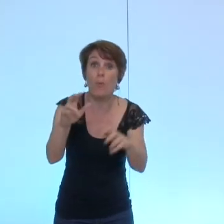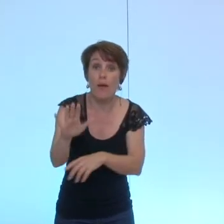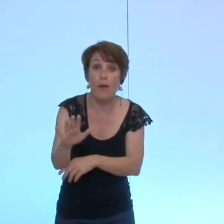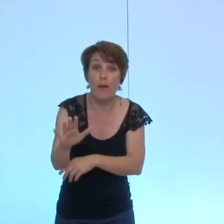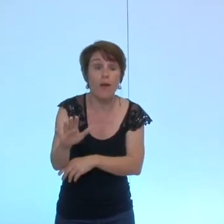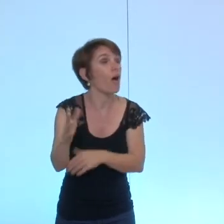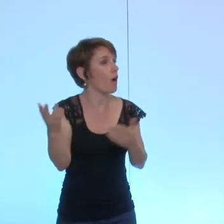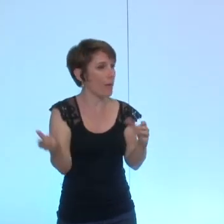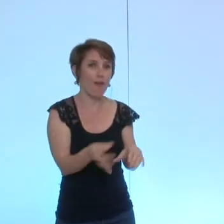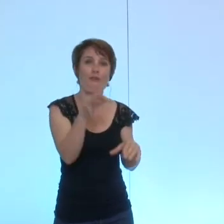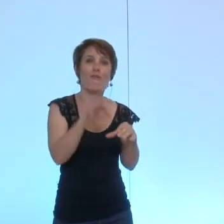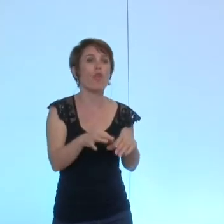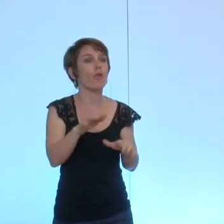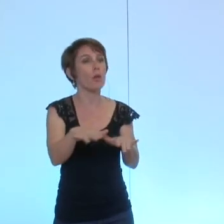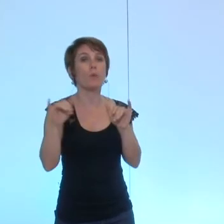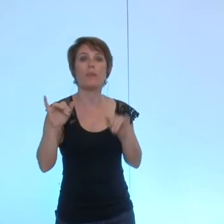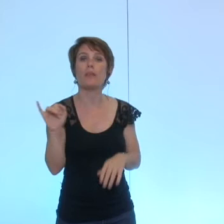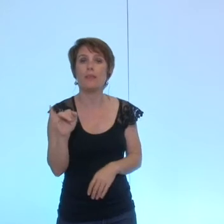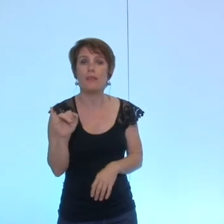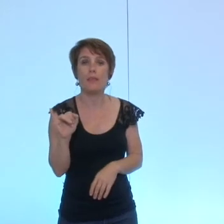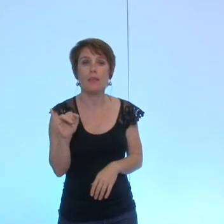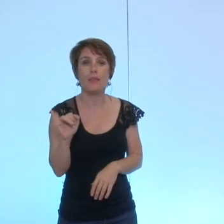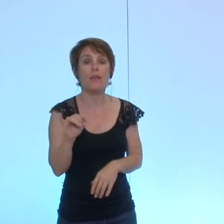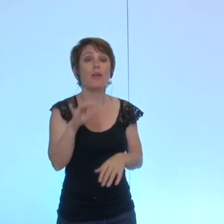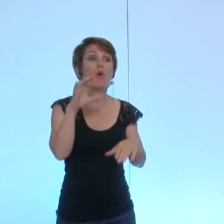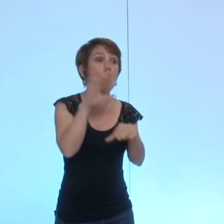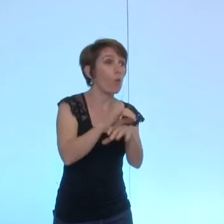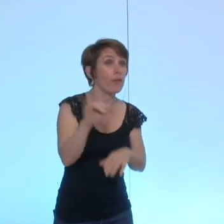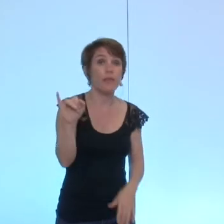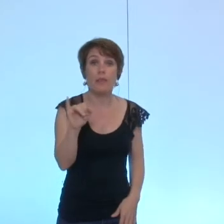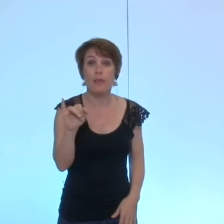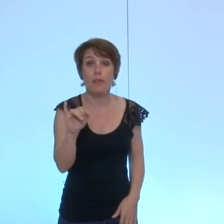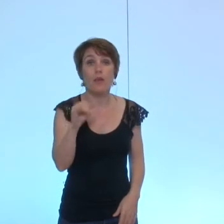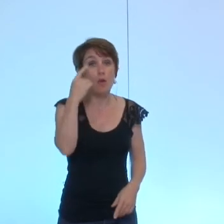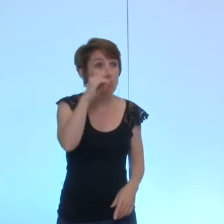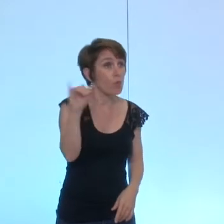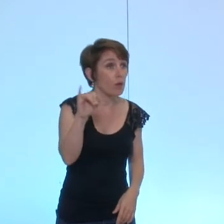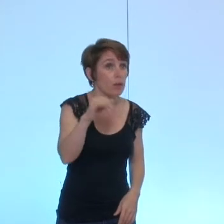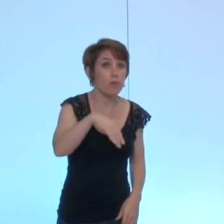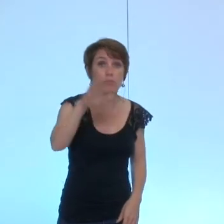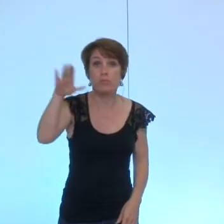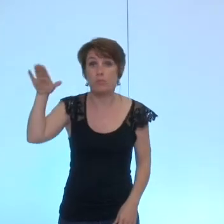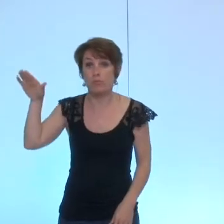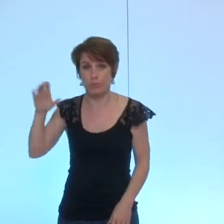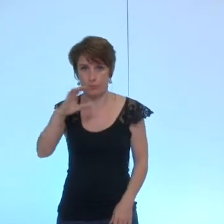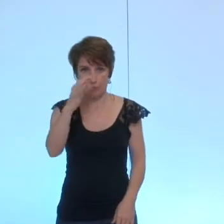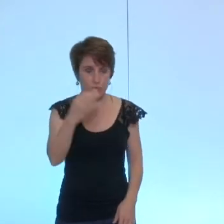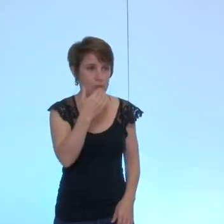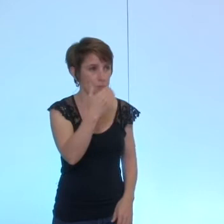pas je mets cette délibération aux voix qui s'abstient qui est contre qui est pour